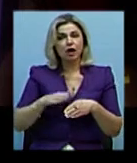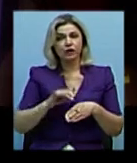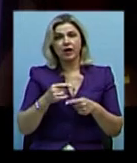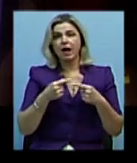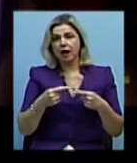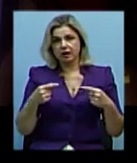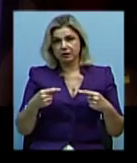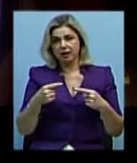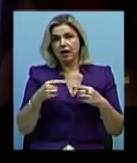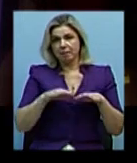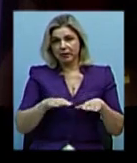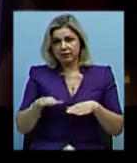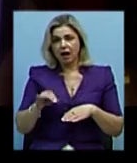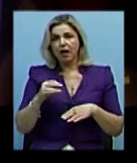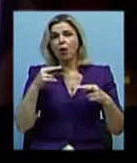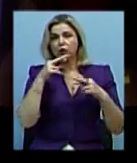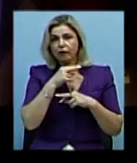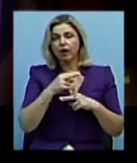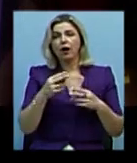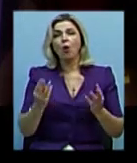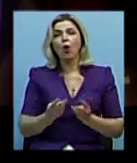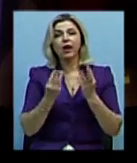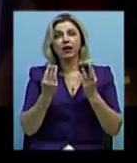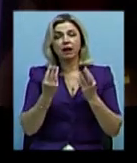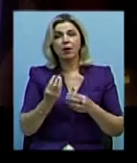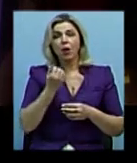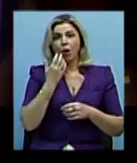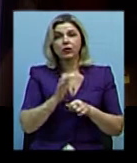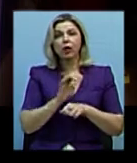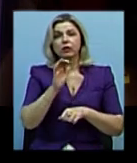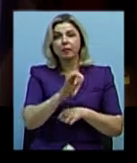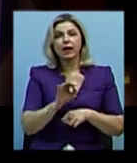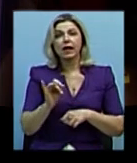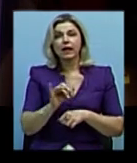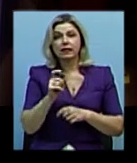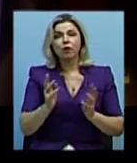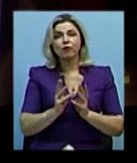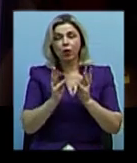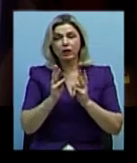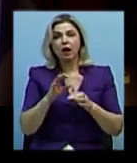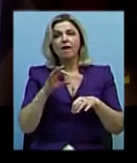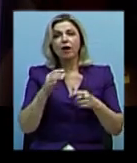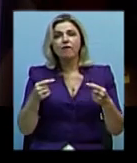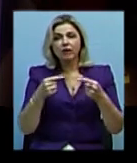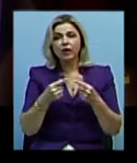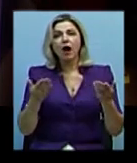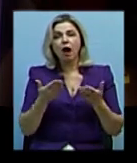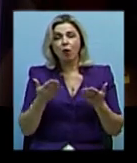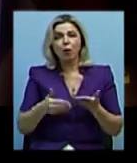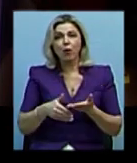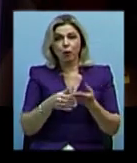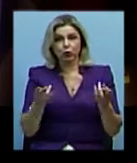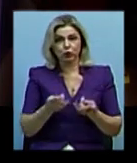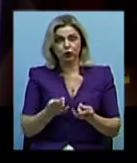поширення. Також отруєння продуктами горіння. Коли їх доправляють із вогню, виявляємо, який об'єм допомоги їм потрібен.